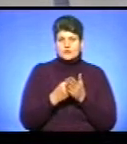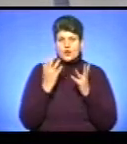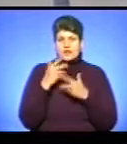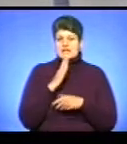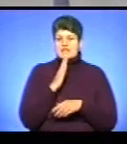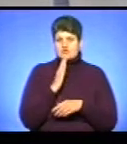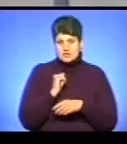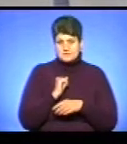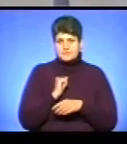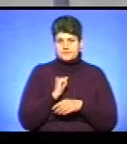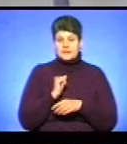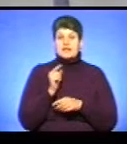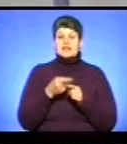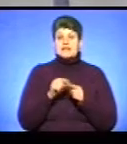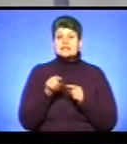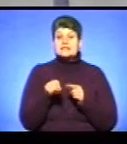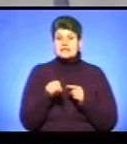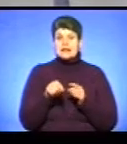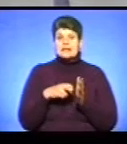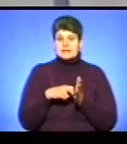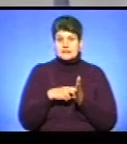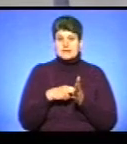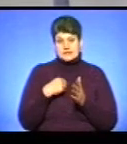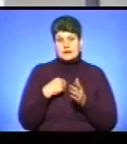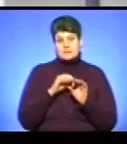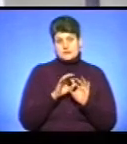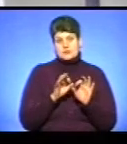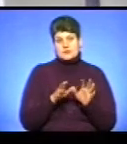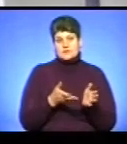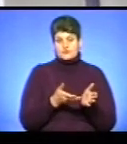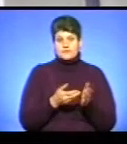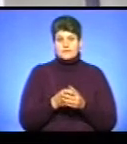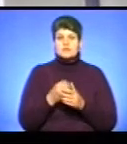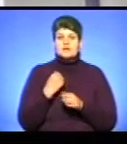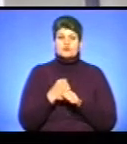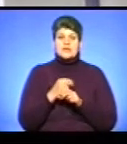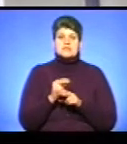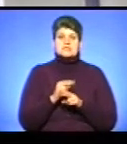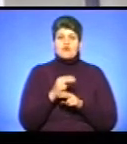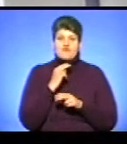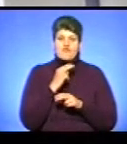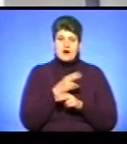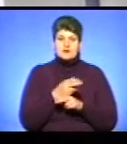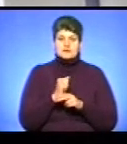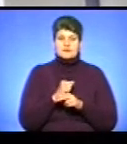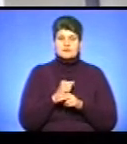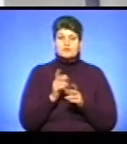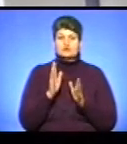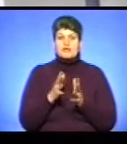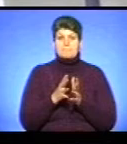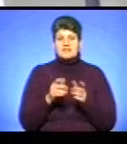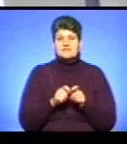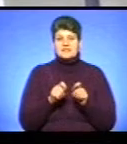дівчині. І саме оцей лист я б якраз його розказав. Мені зробили зауваження, можу сказати, бути більш відкритим,